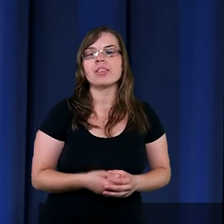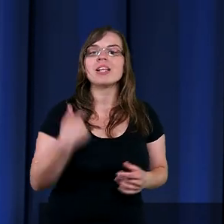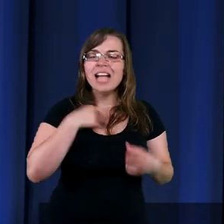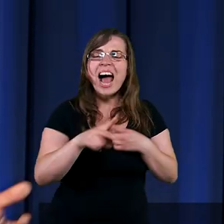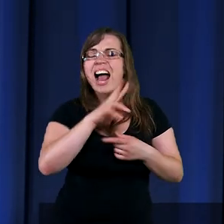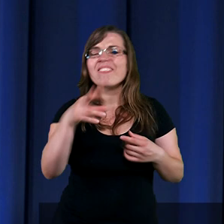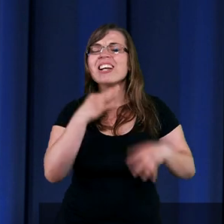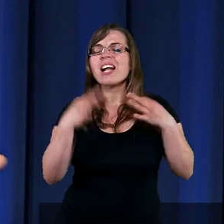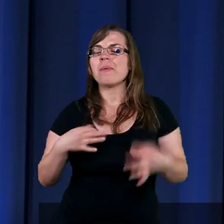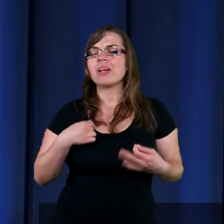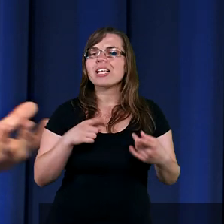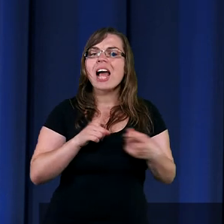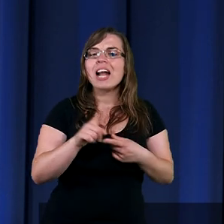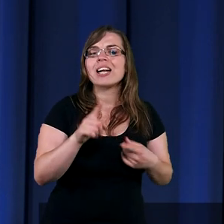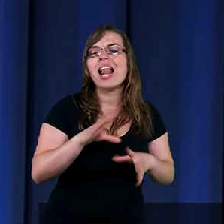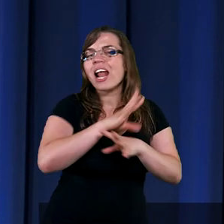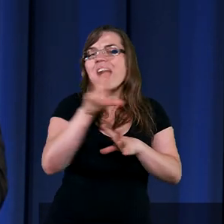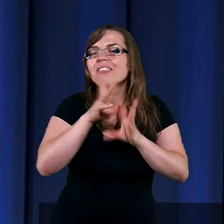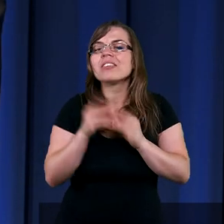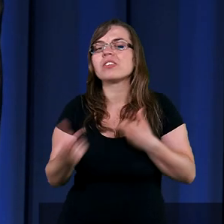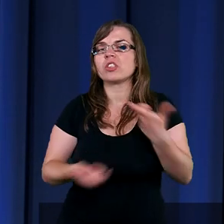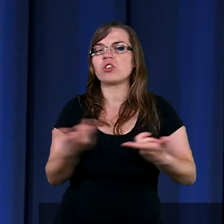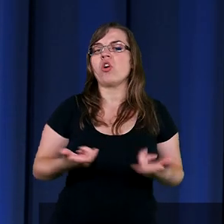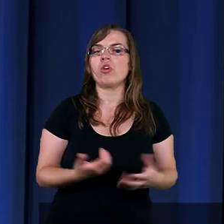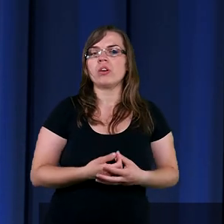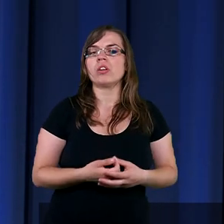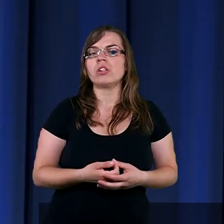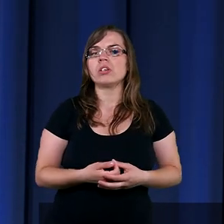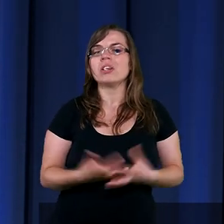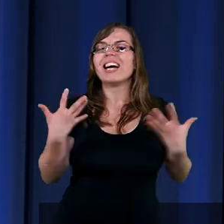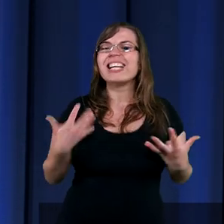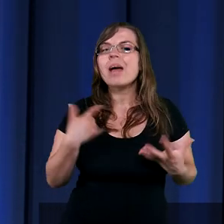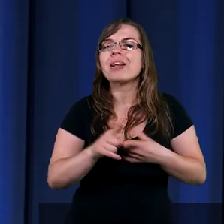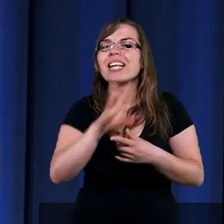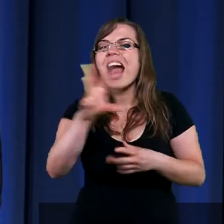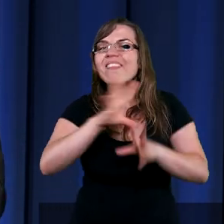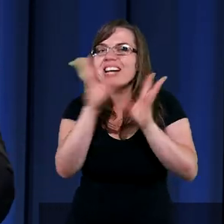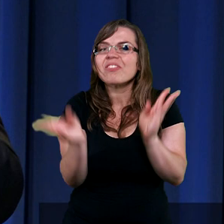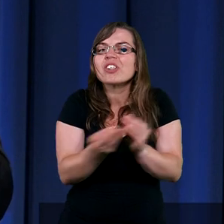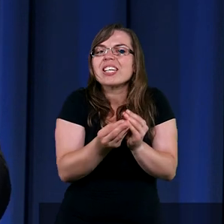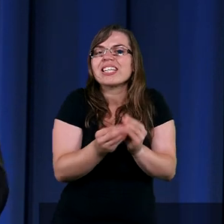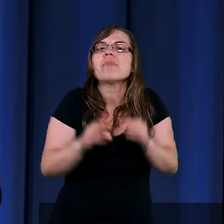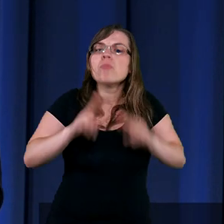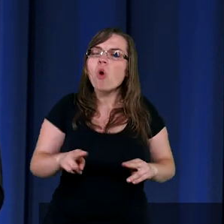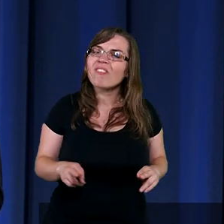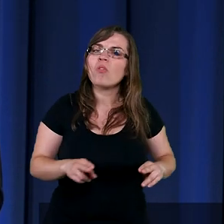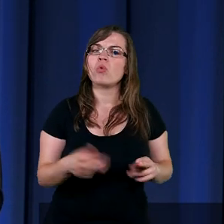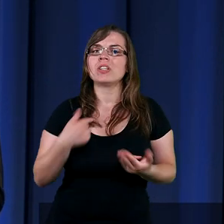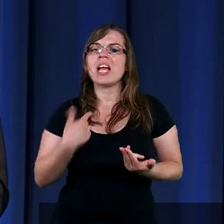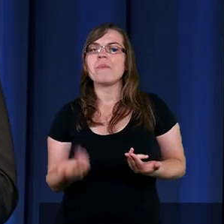zaśpiewam. Ja dla was chcę być wszystkim. Pozwólcie, że...